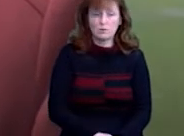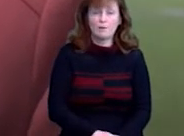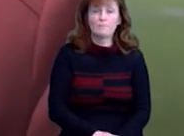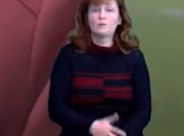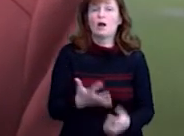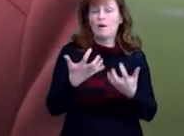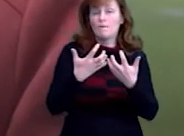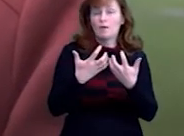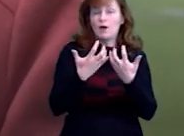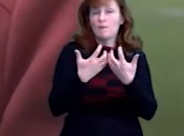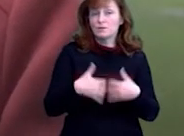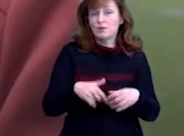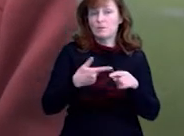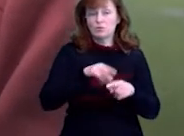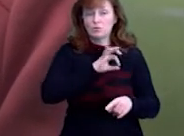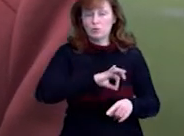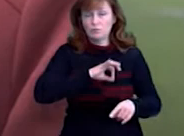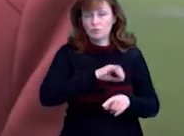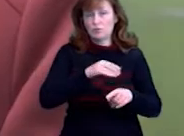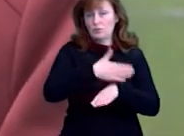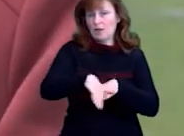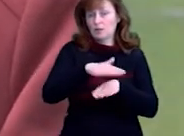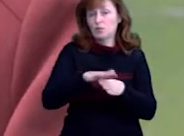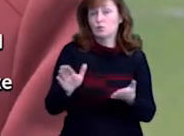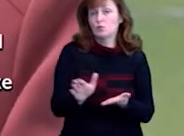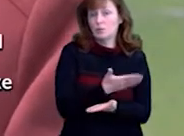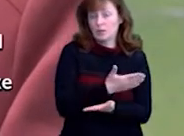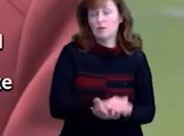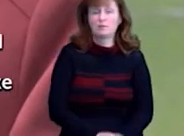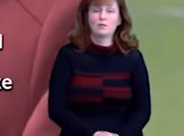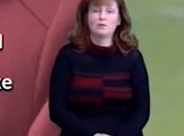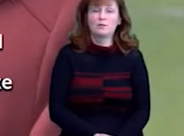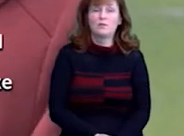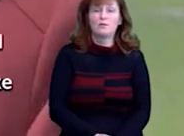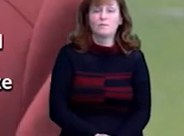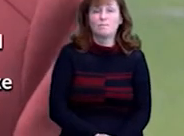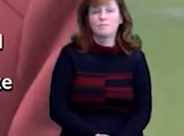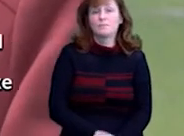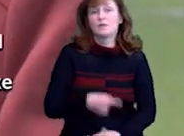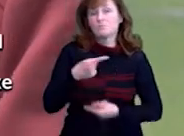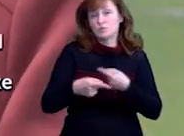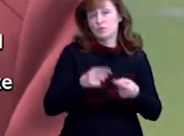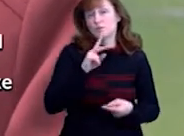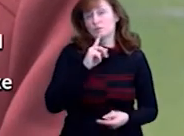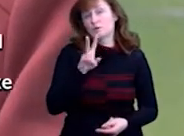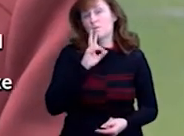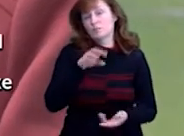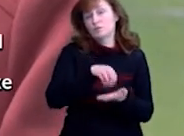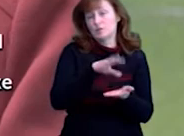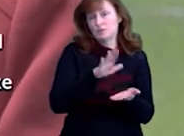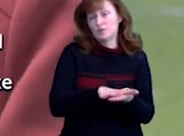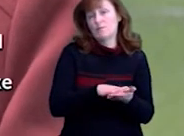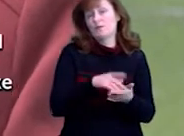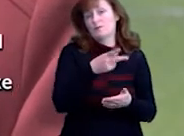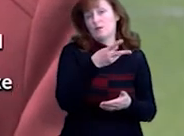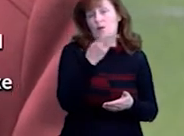автоматично школи вже там не буде. Вже можна на цьому місці, знаєте, через кілька років зарегіструвати пару дев'ятий